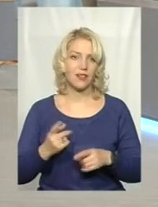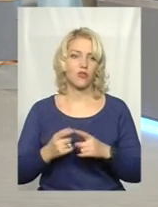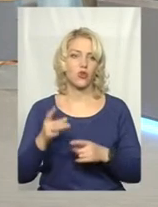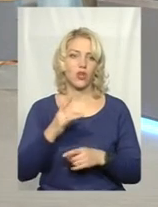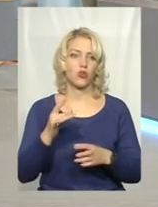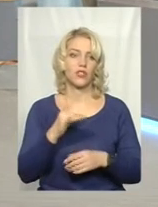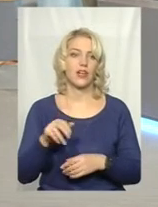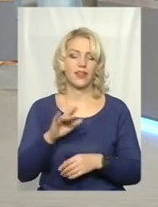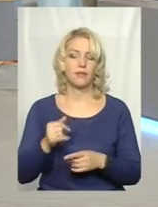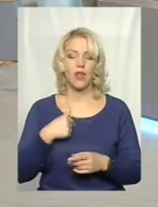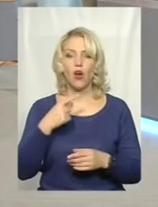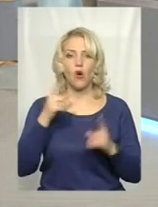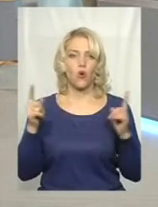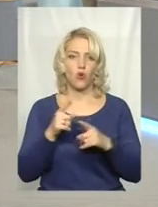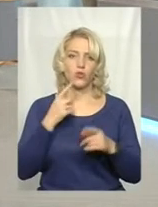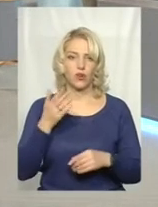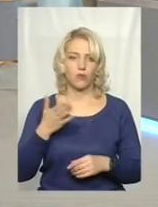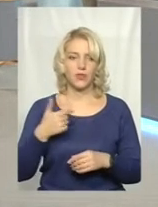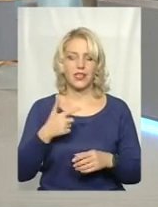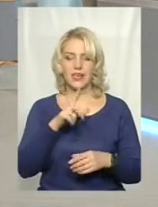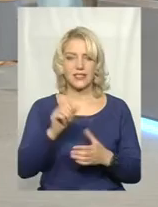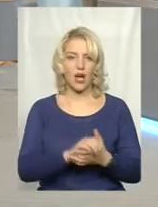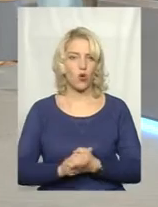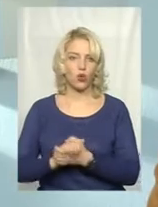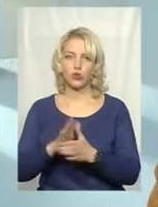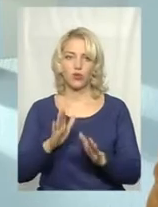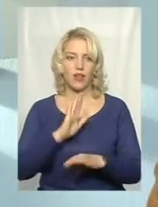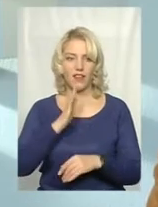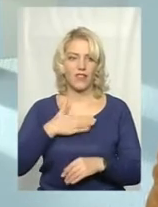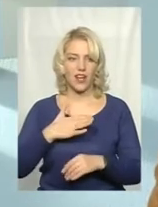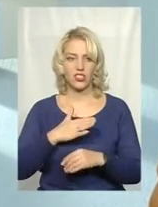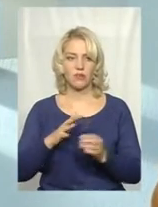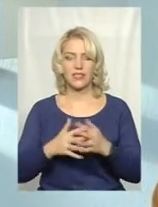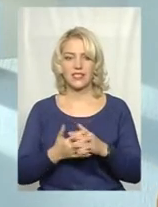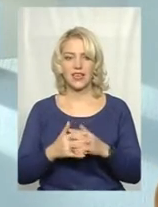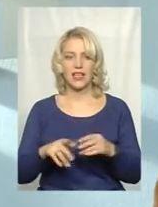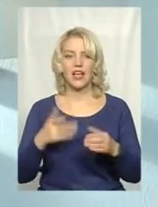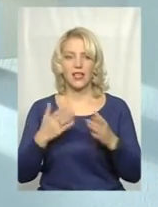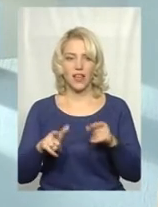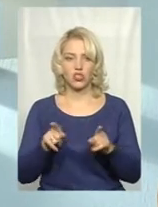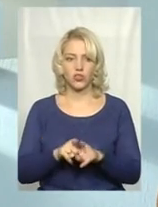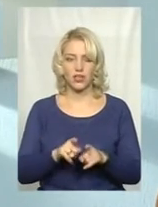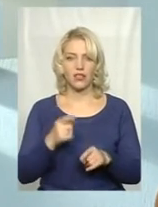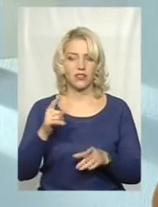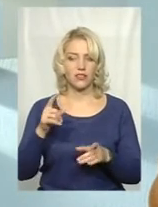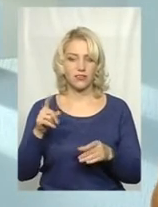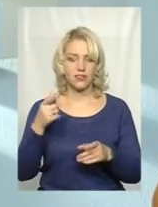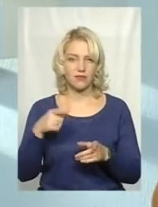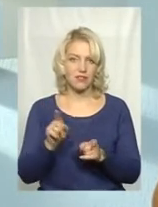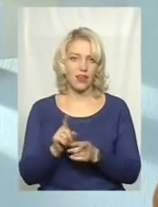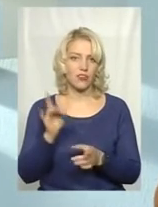такий короткий коментар. Я за колгосп, тільки не в нашому селі. От якщо так по-старому, то це так воно звучало.